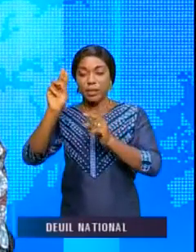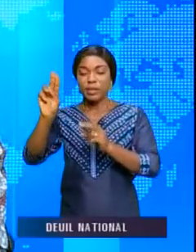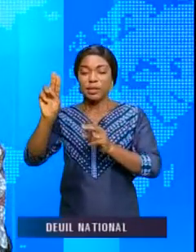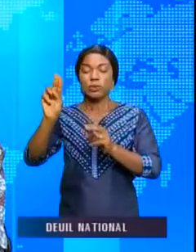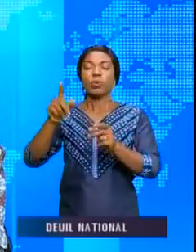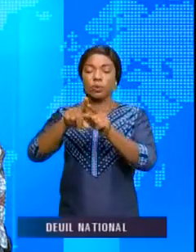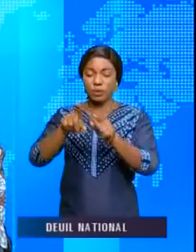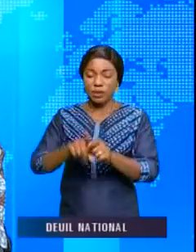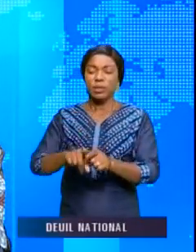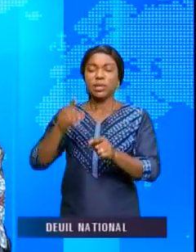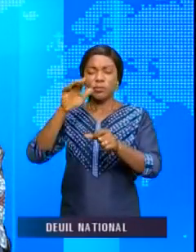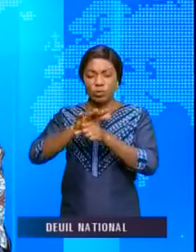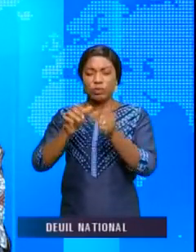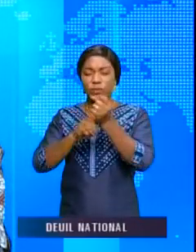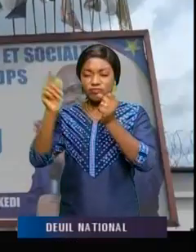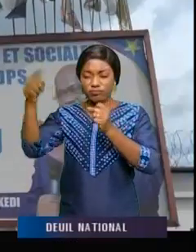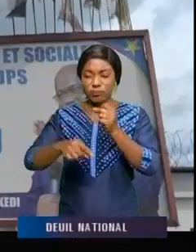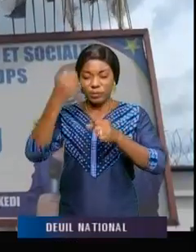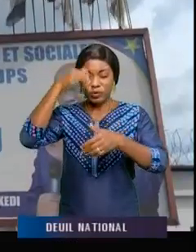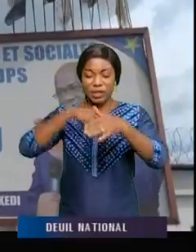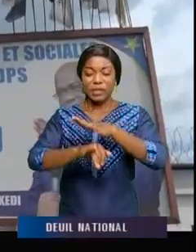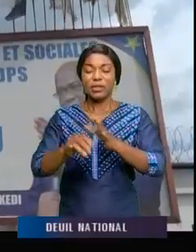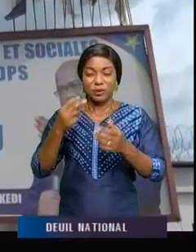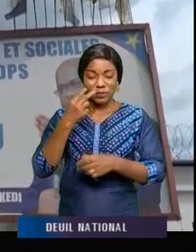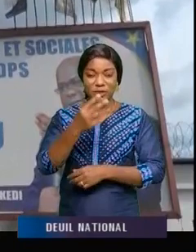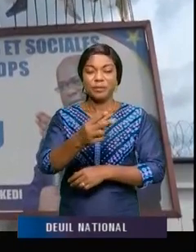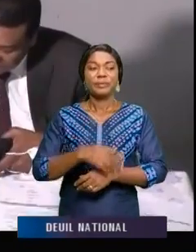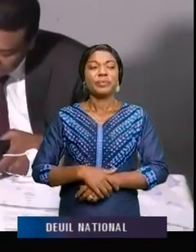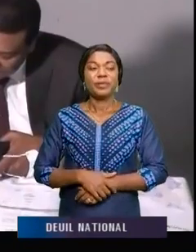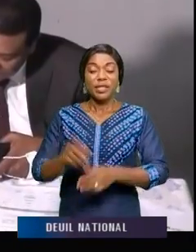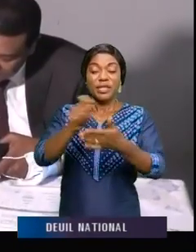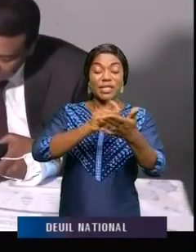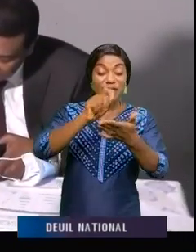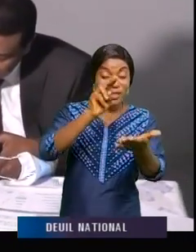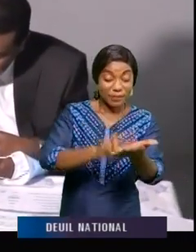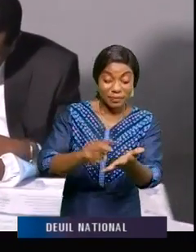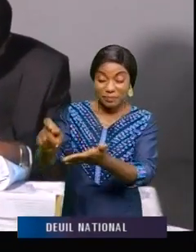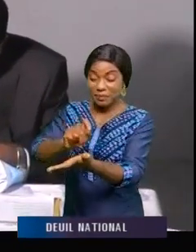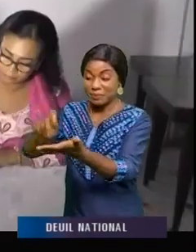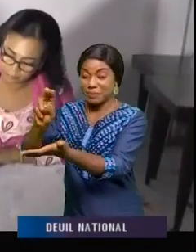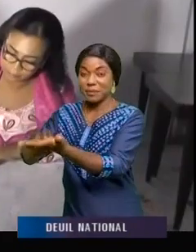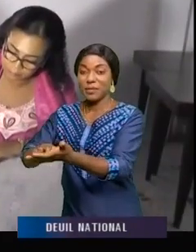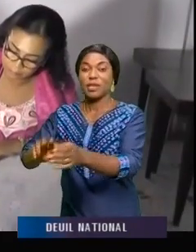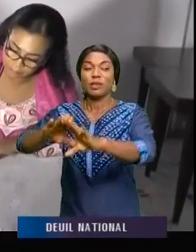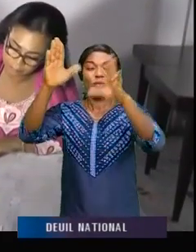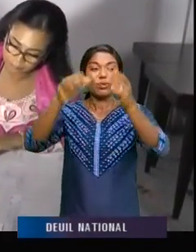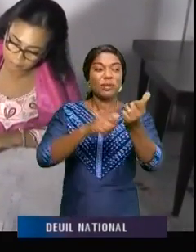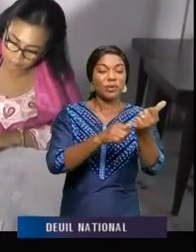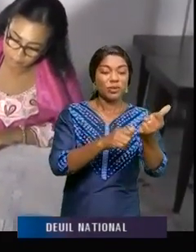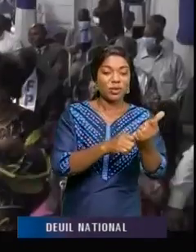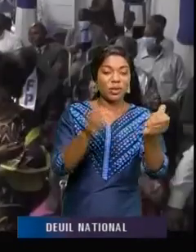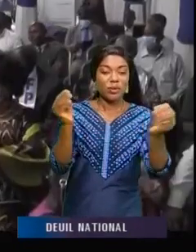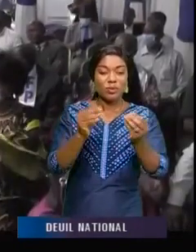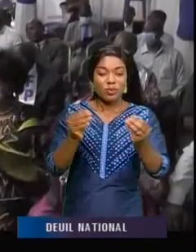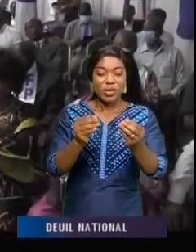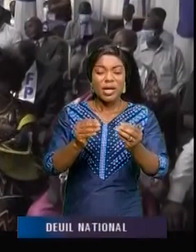adhérer, nous dit Serge Matin. À travers la signature de cette charte constitutive, il est question de fédérer